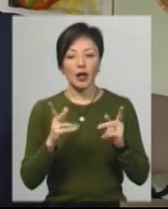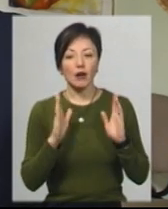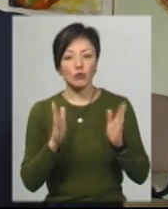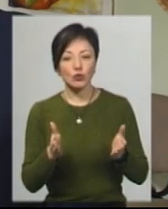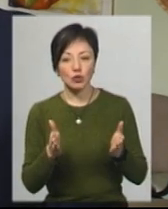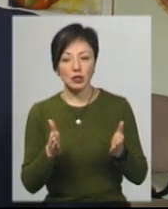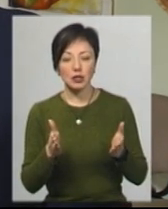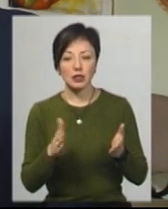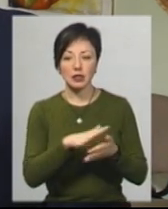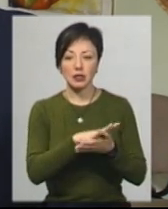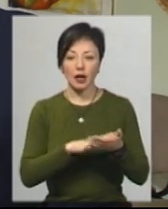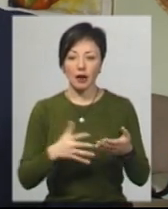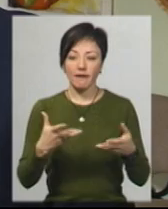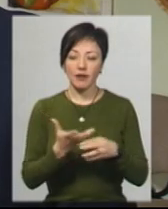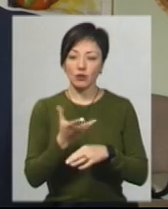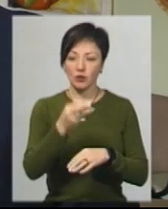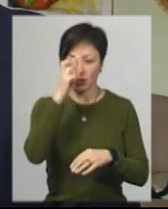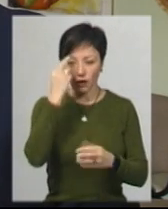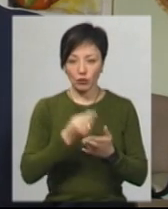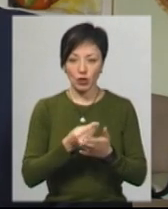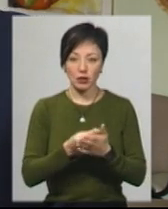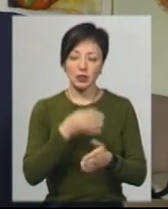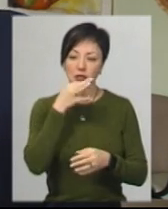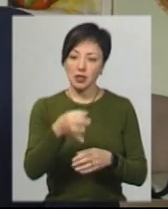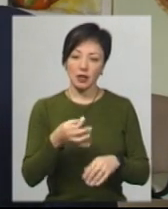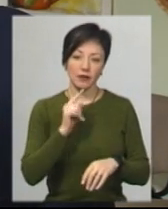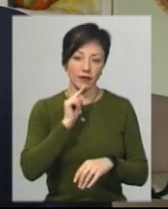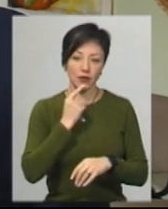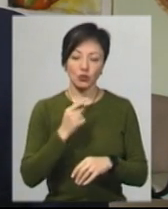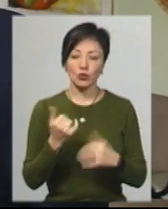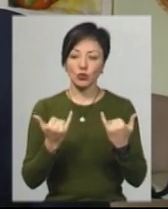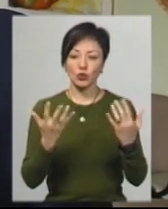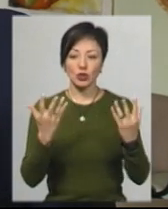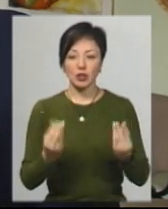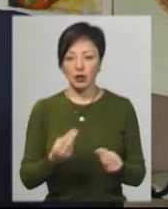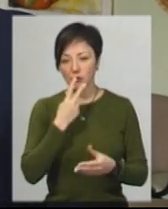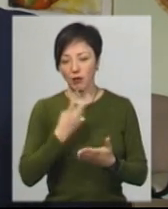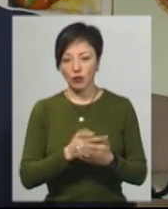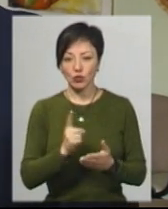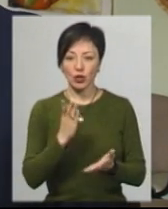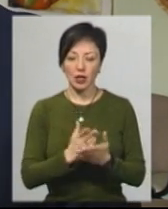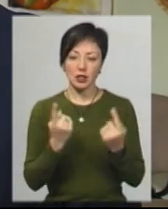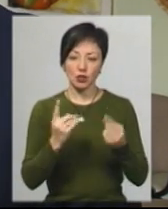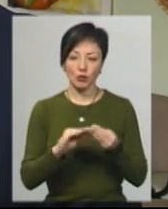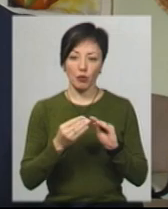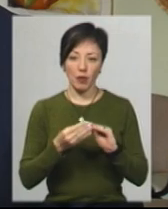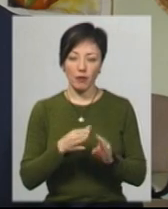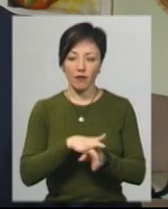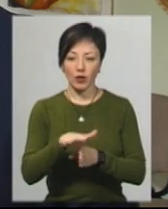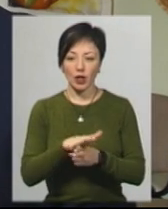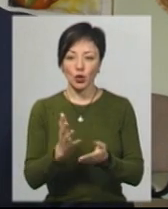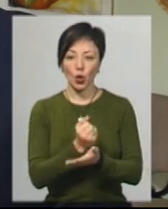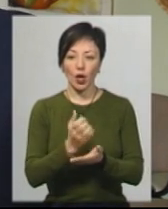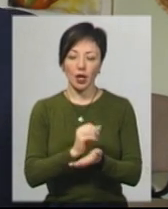складатися фінансування з державного бюджету, прогнозувати важко, тому що на сьогоднішній день ми бачимо, що є значні проблеми по виконанні